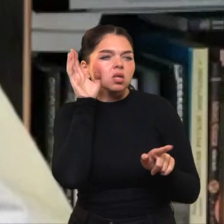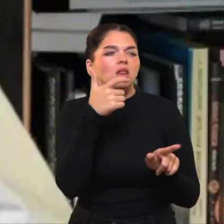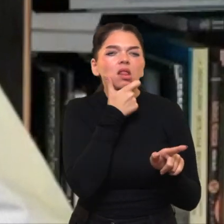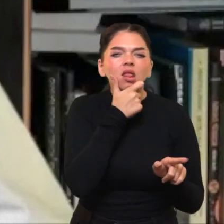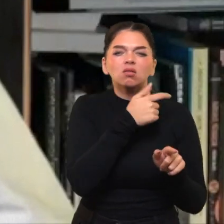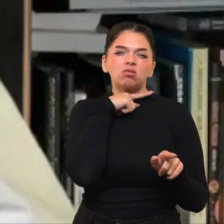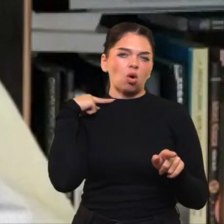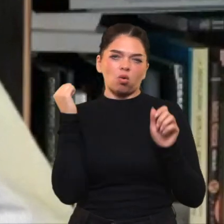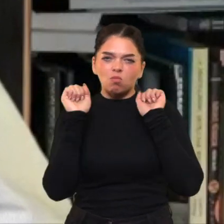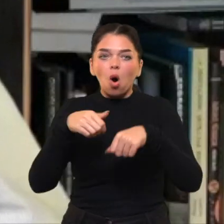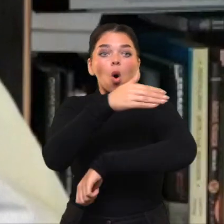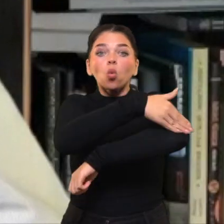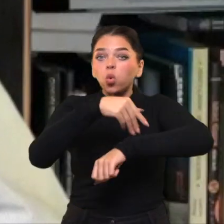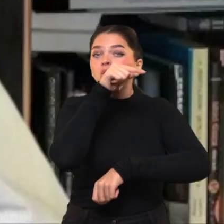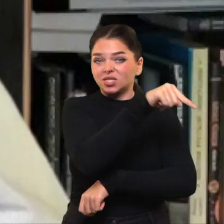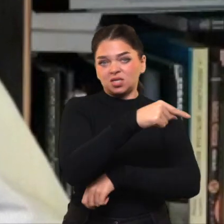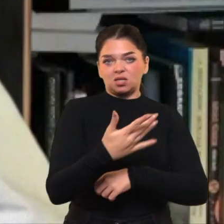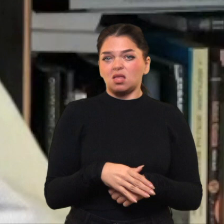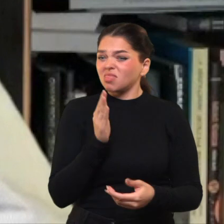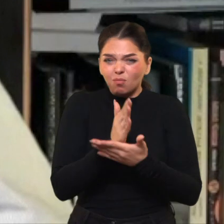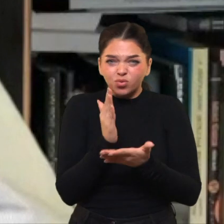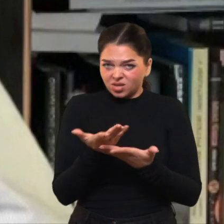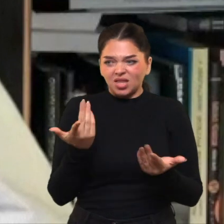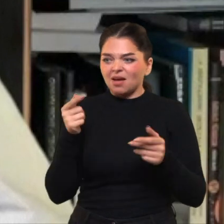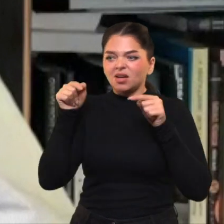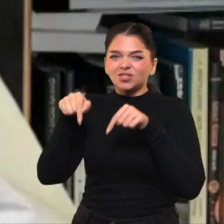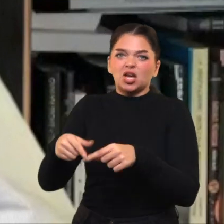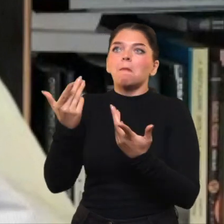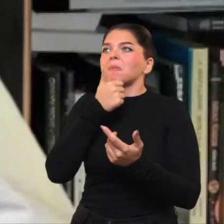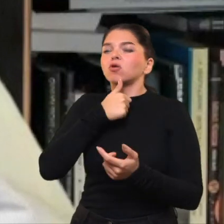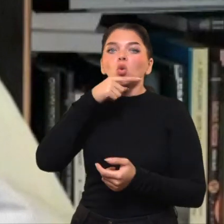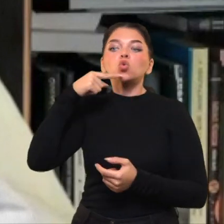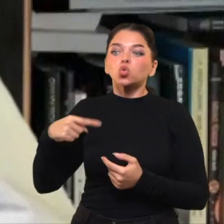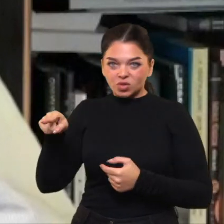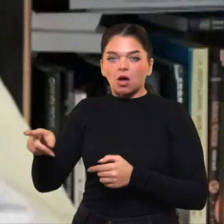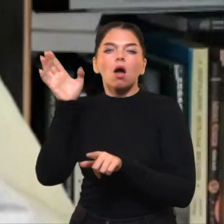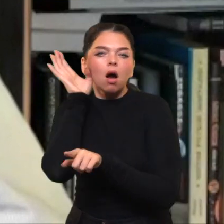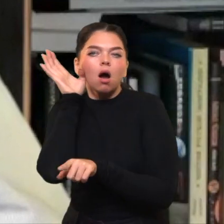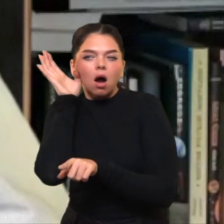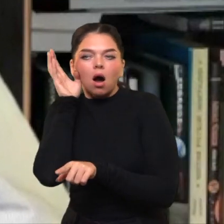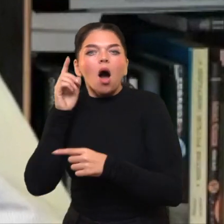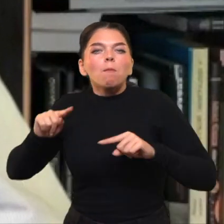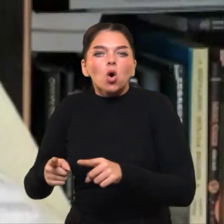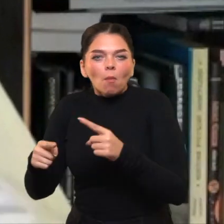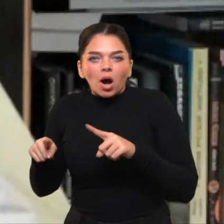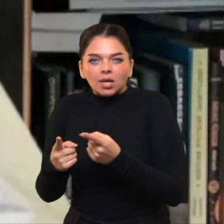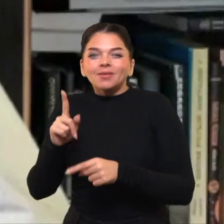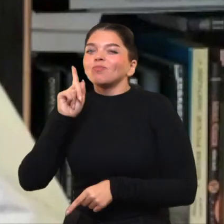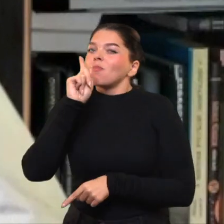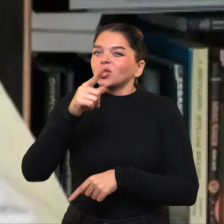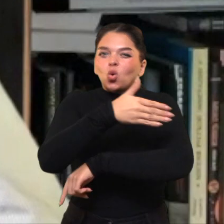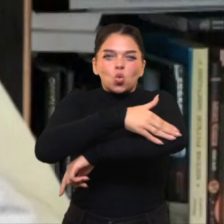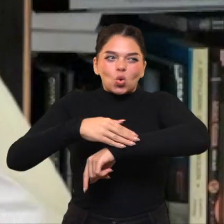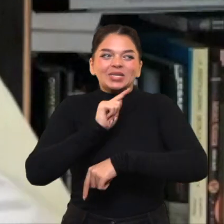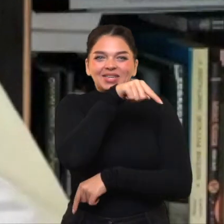sienų, kuriuos gali veikti izolaciją. Tu gali būti izoliuota jie šalimi, kaip totalitarinė sovietų sąjunga ir